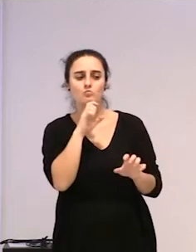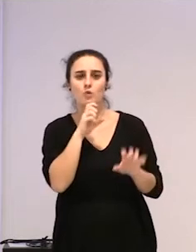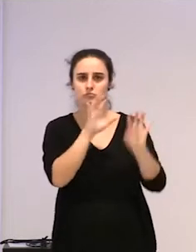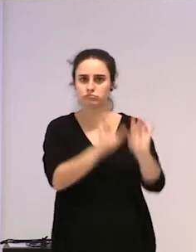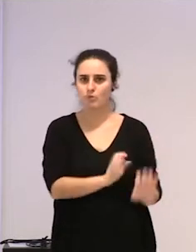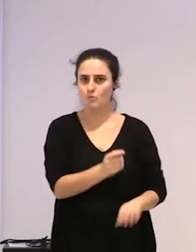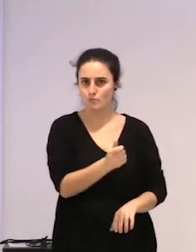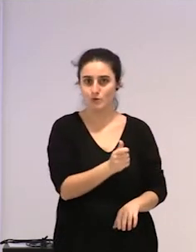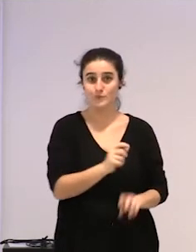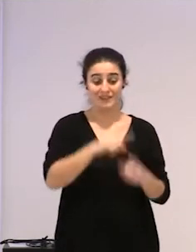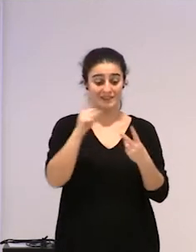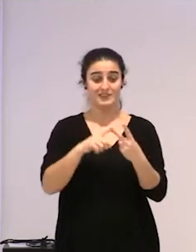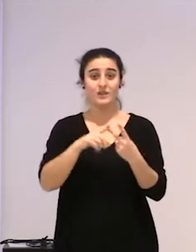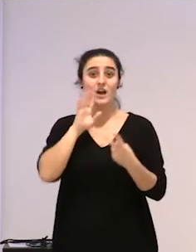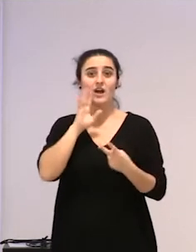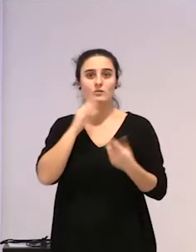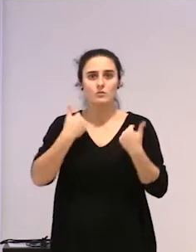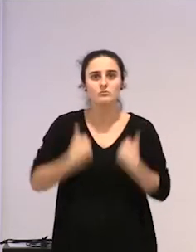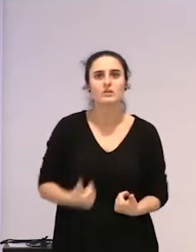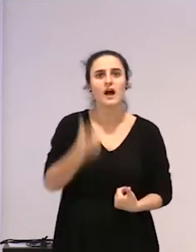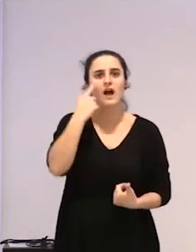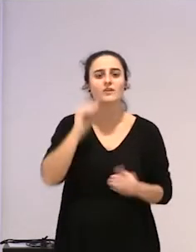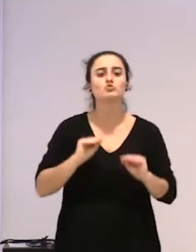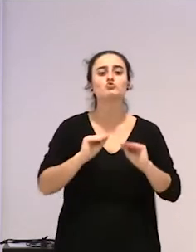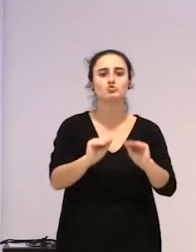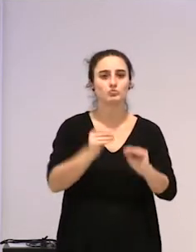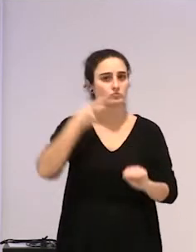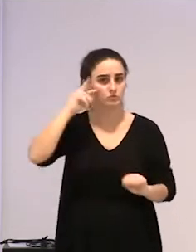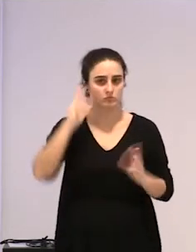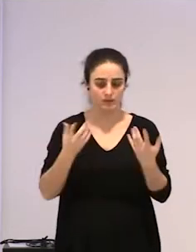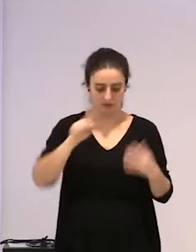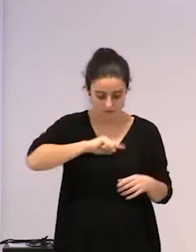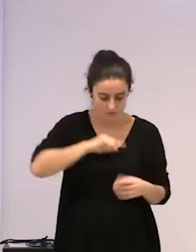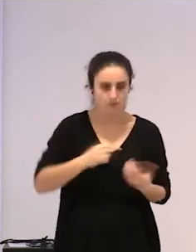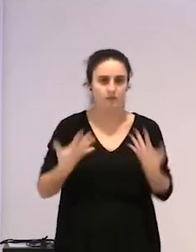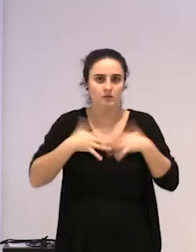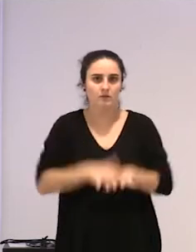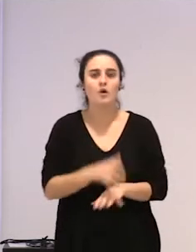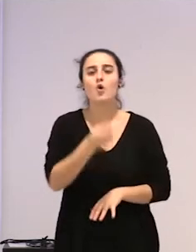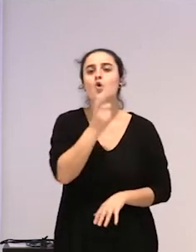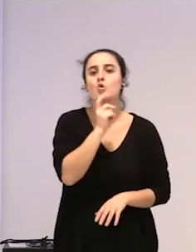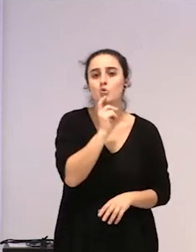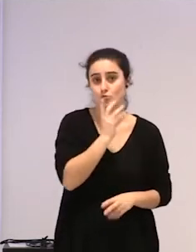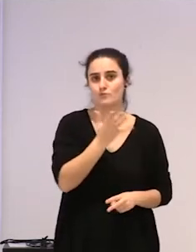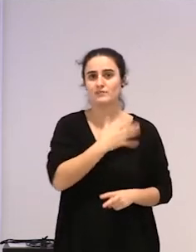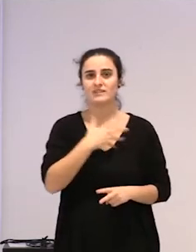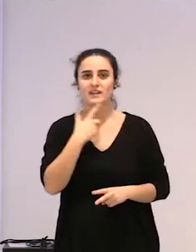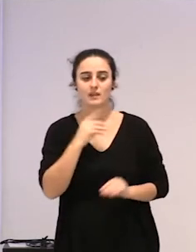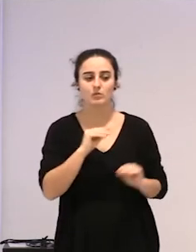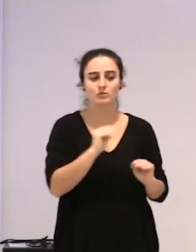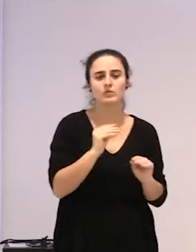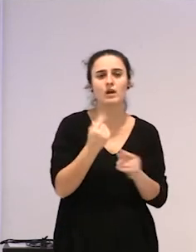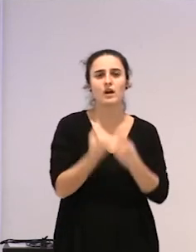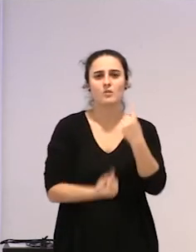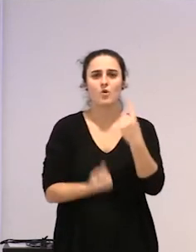gorpustuan, ba, gehiago, bizipenak nola bizizan duten, augustia, ez, iruki gatazkatsua beraz, esan nahi izleitu